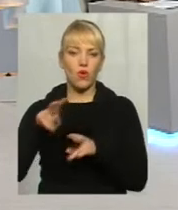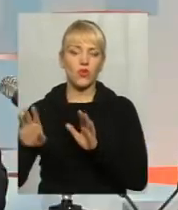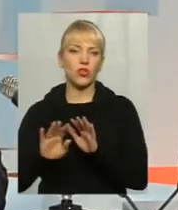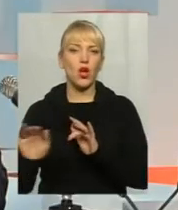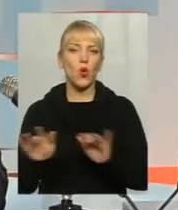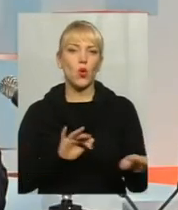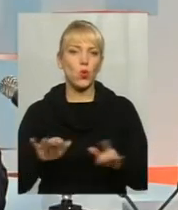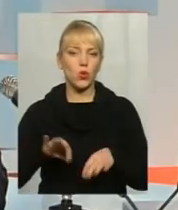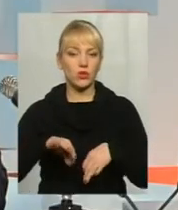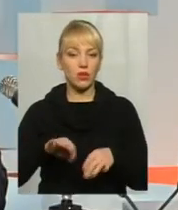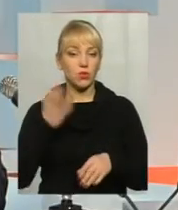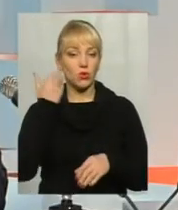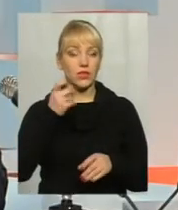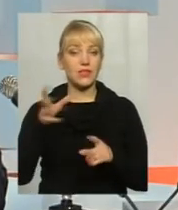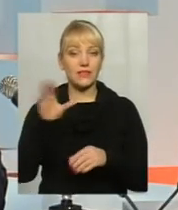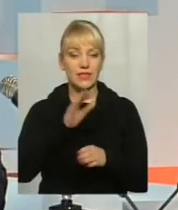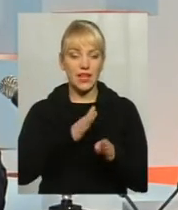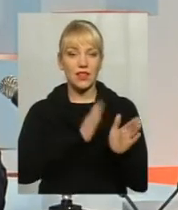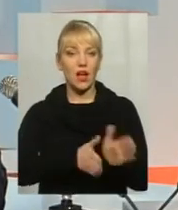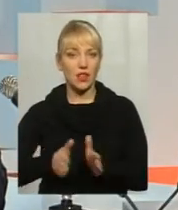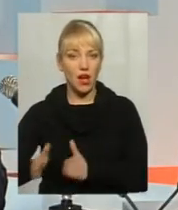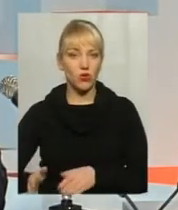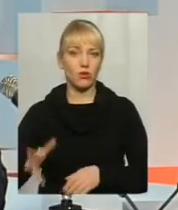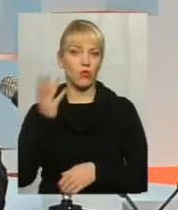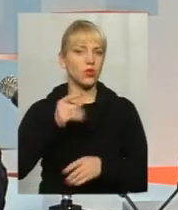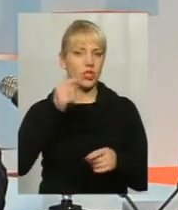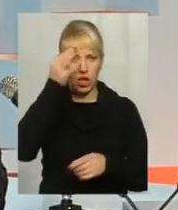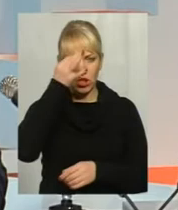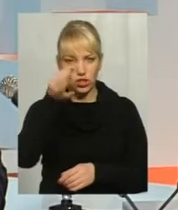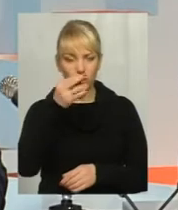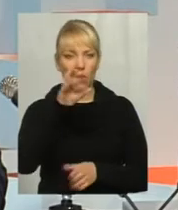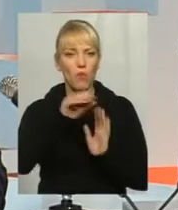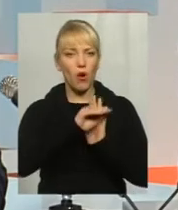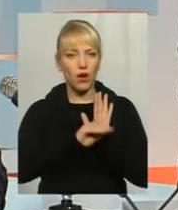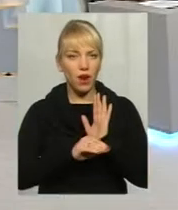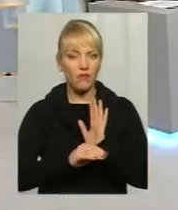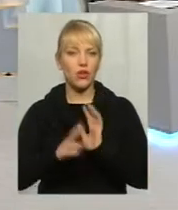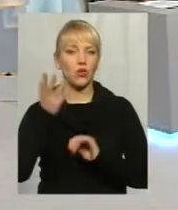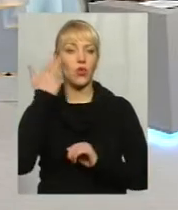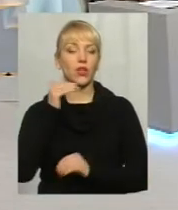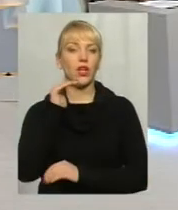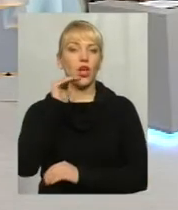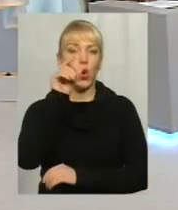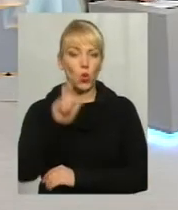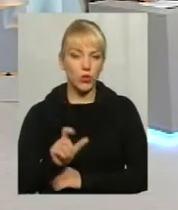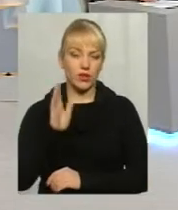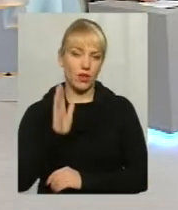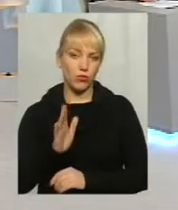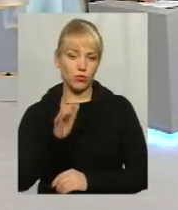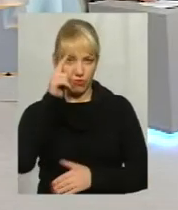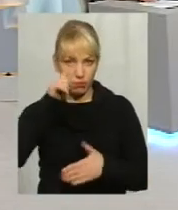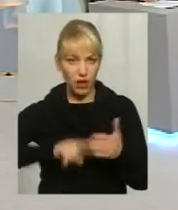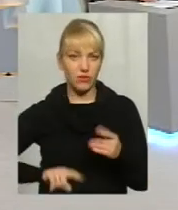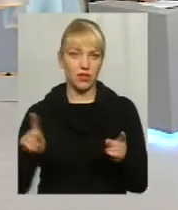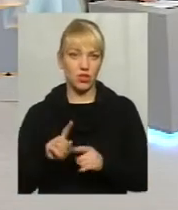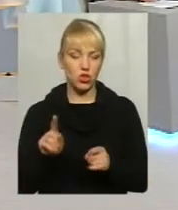ми це все налагодимо, коли буде все ходити чітко по графіку, коли людина буде впевнена,